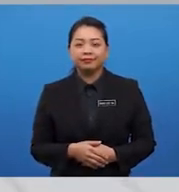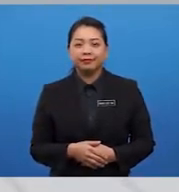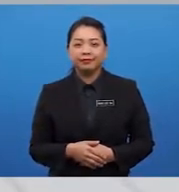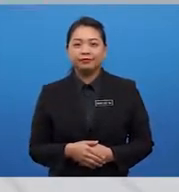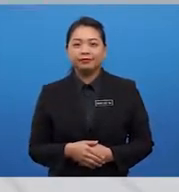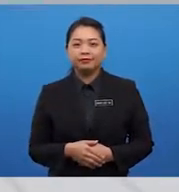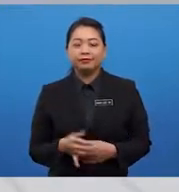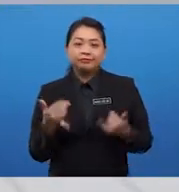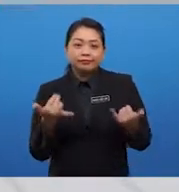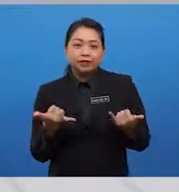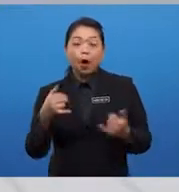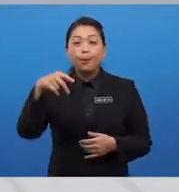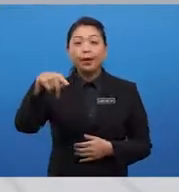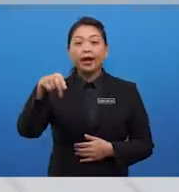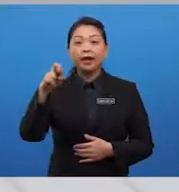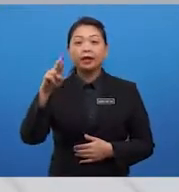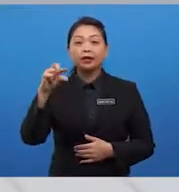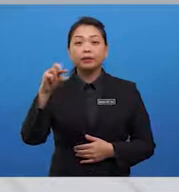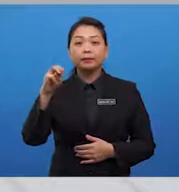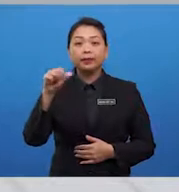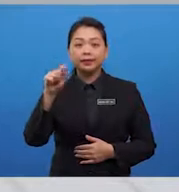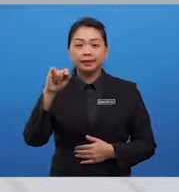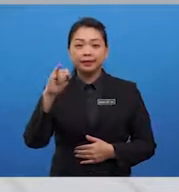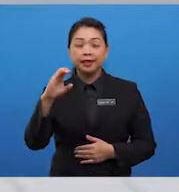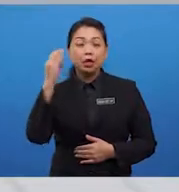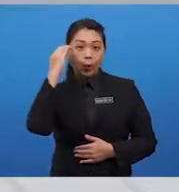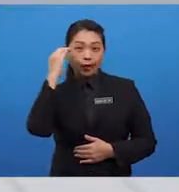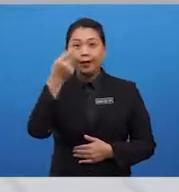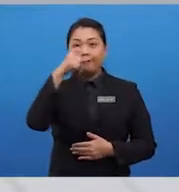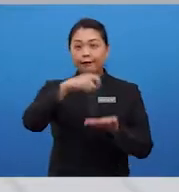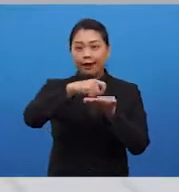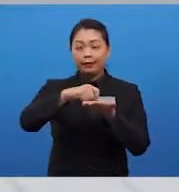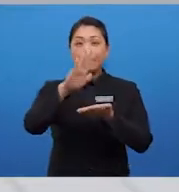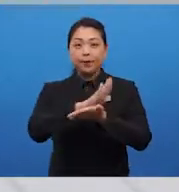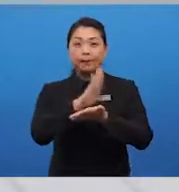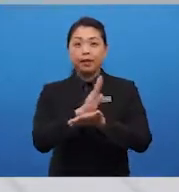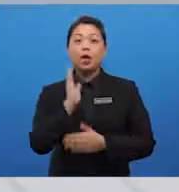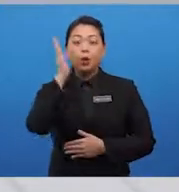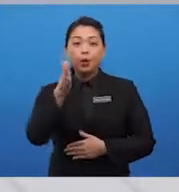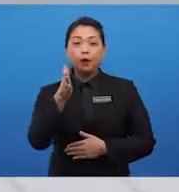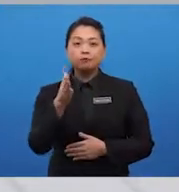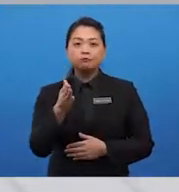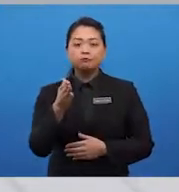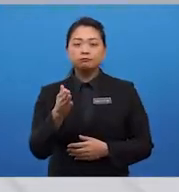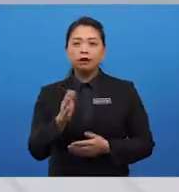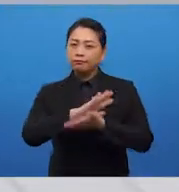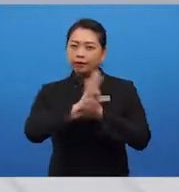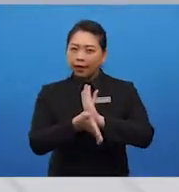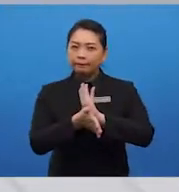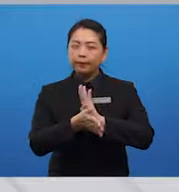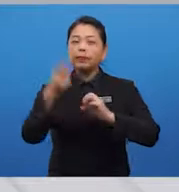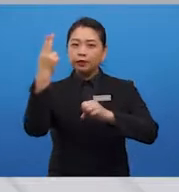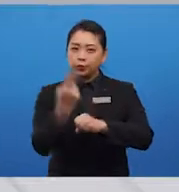Pengetahuan penulisan penulis penulisan akan datang secara seperti